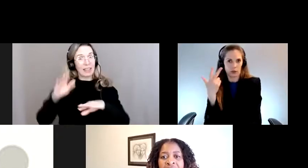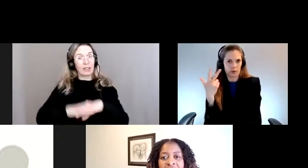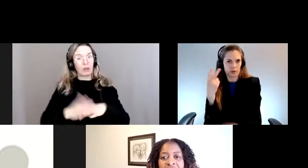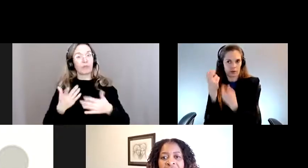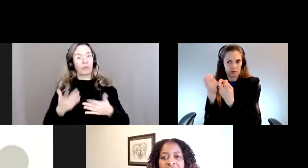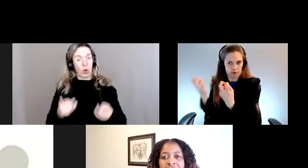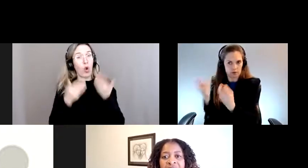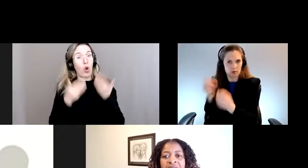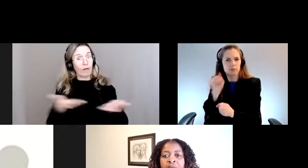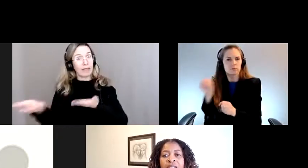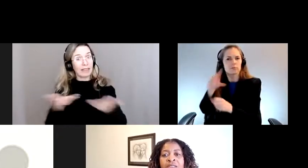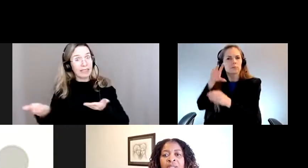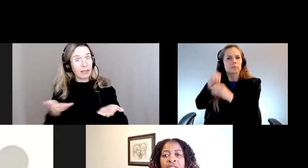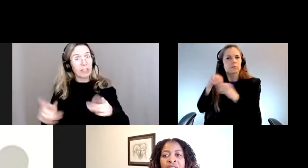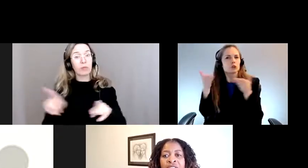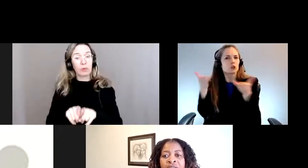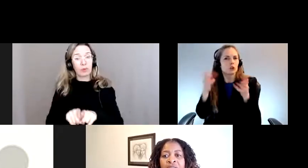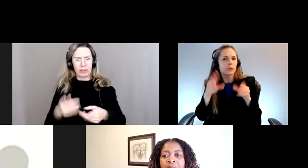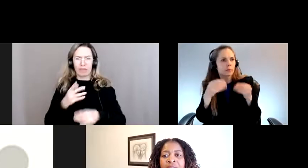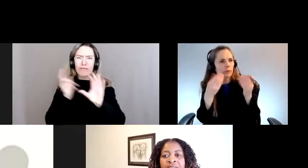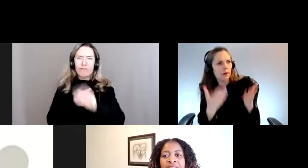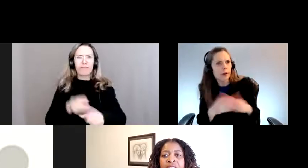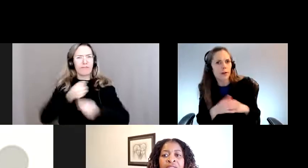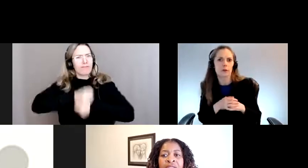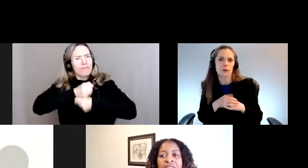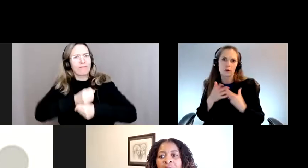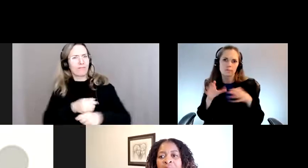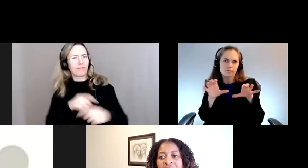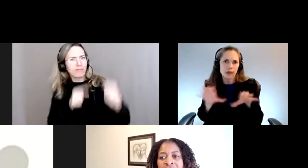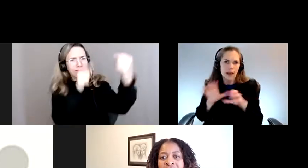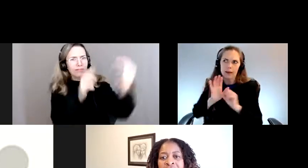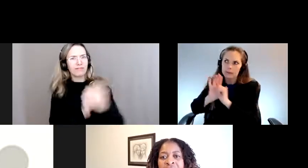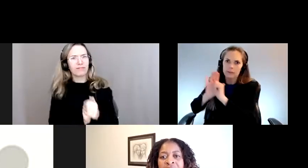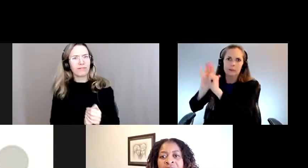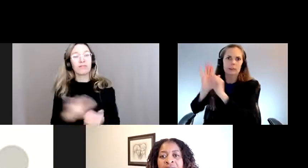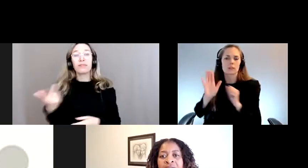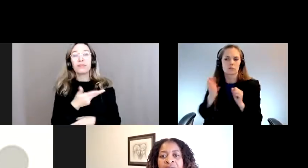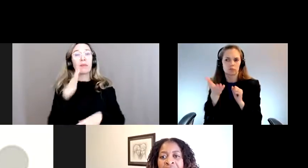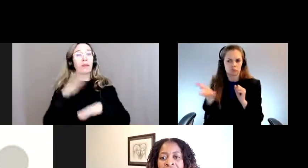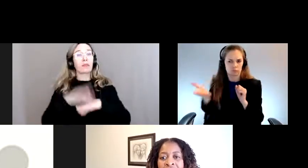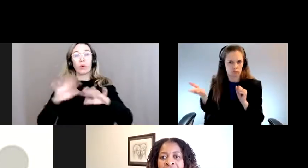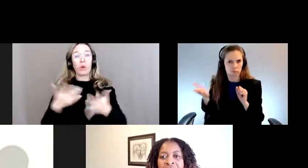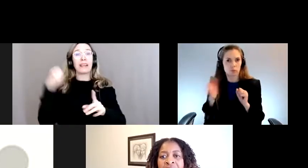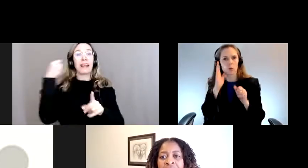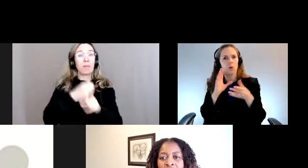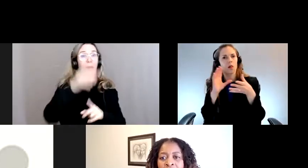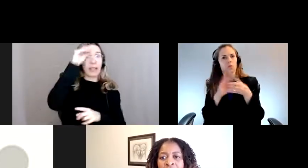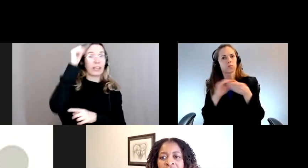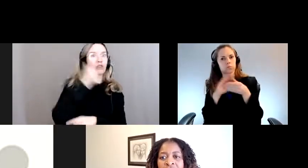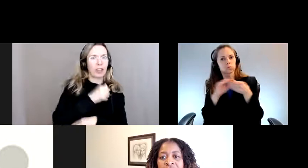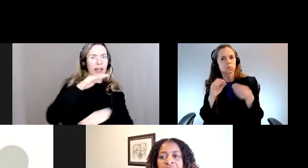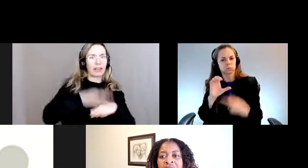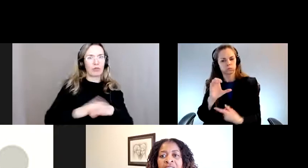prestataires de services et en tant qu'activistes, militantes. Elles parleront des impacts genrés des événements